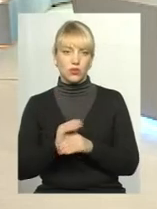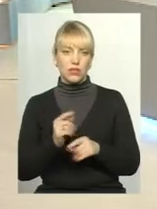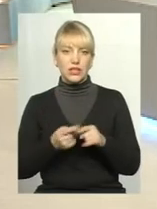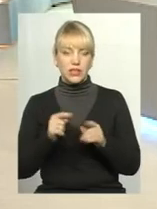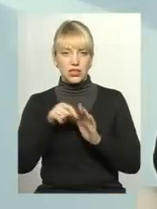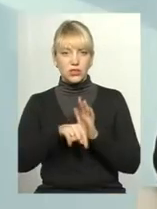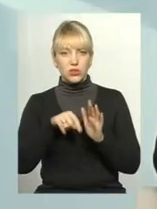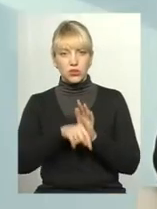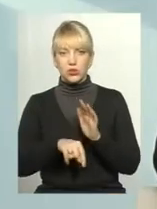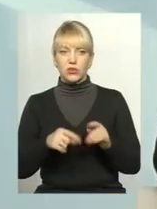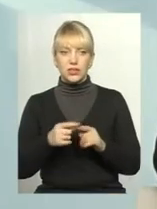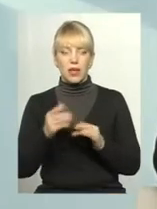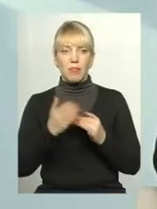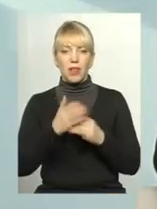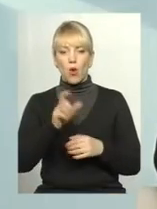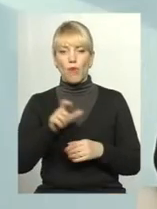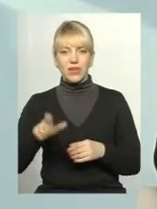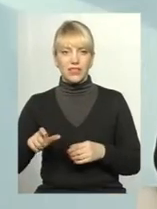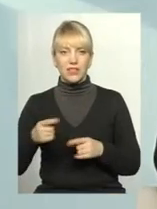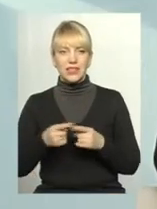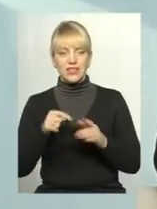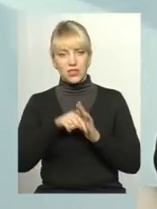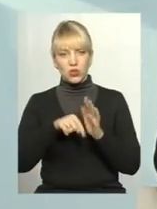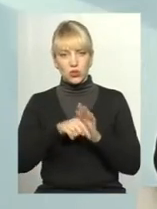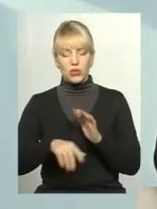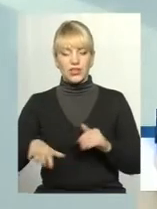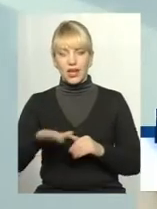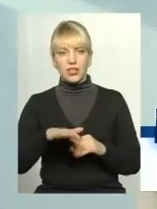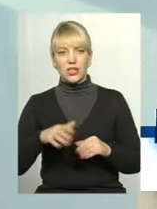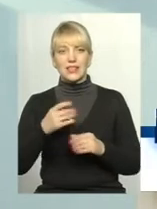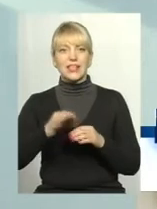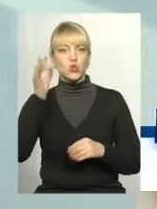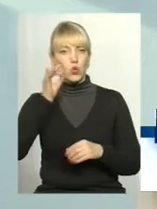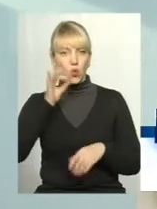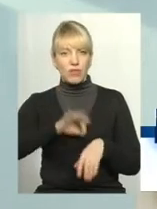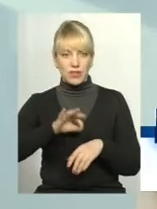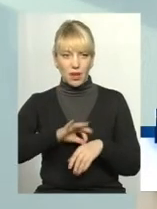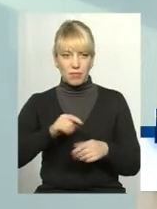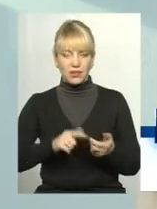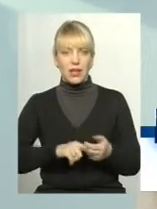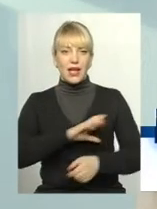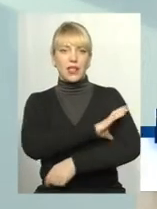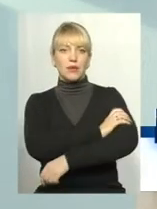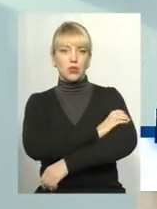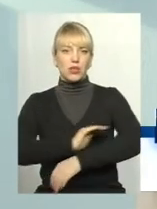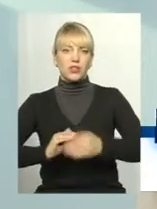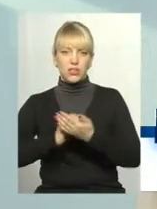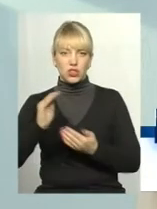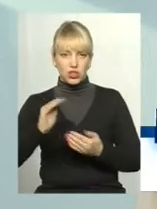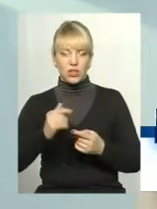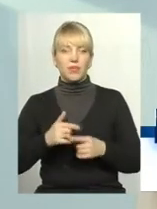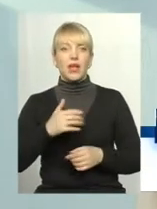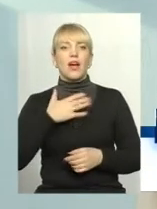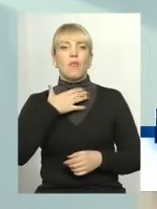стосується не тільки пільговиків, це стосується категорії населення, це цукровий діабет, гіпертонічна хвороба і бронхіальну